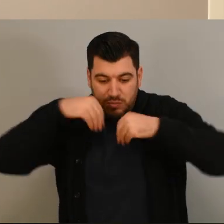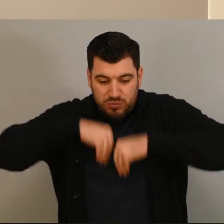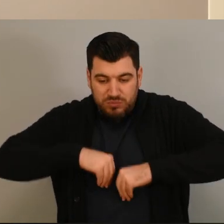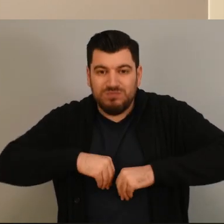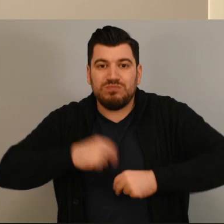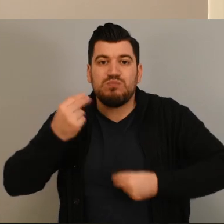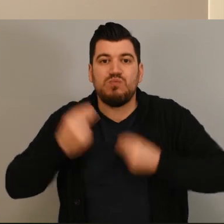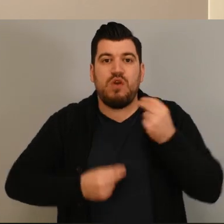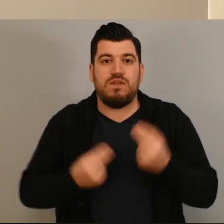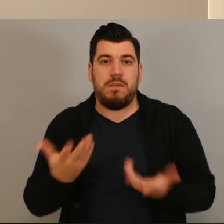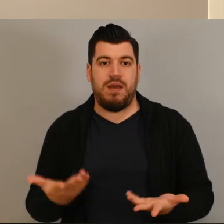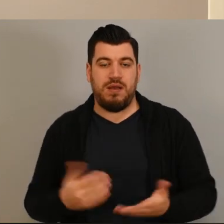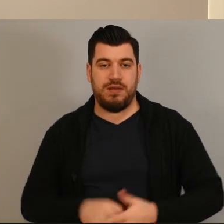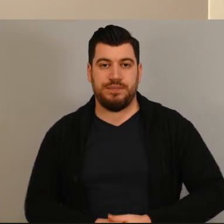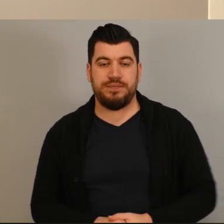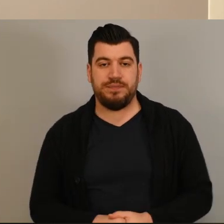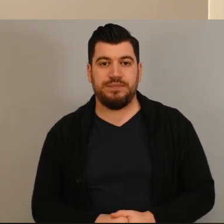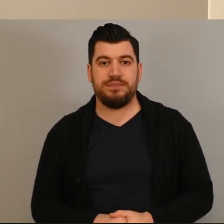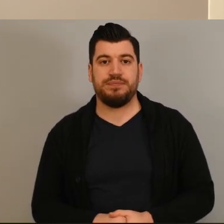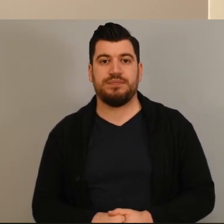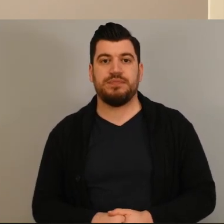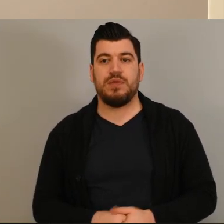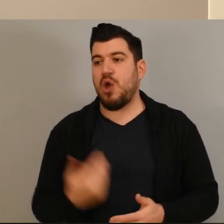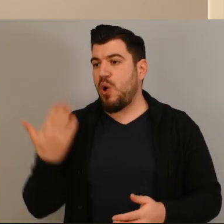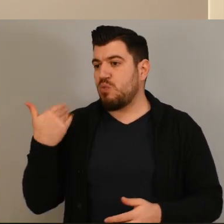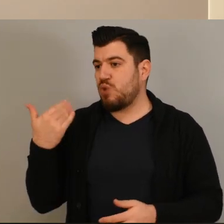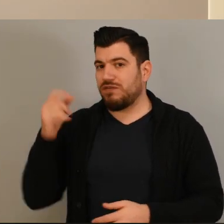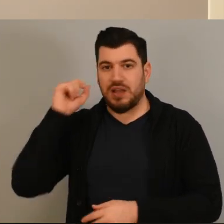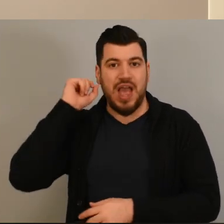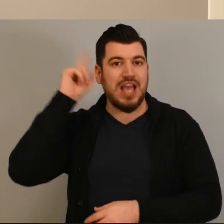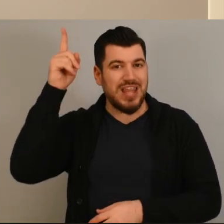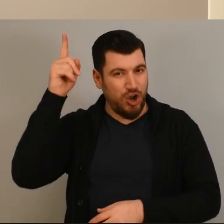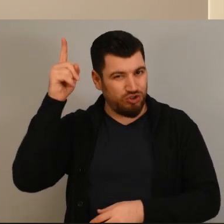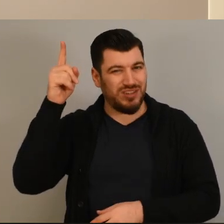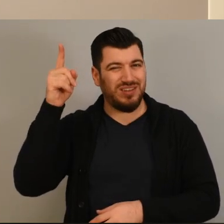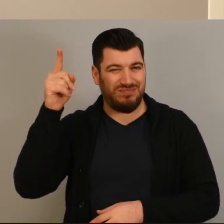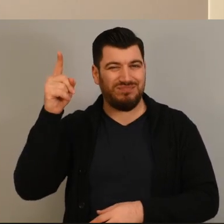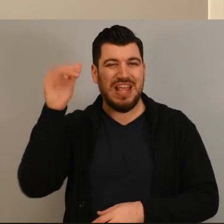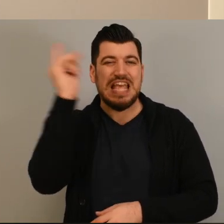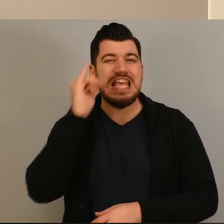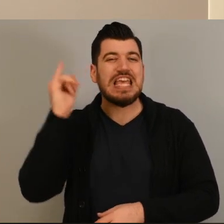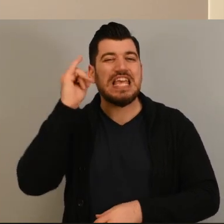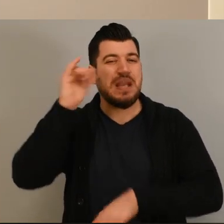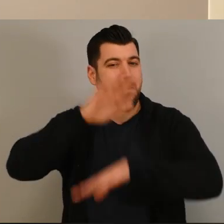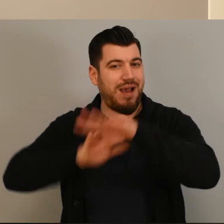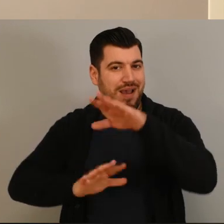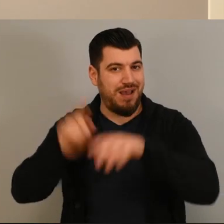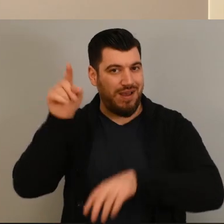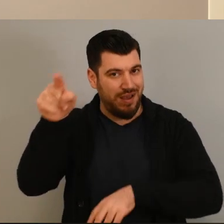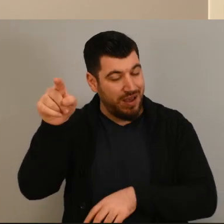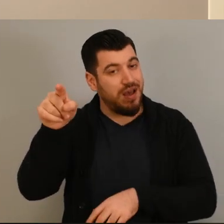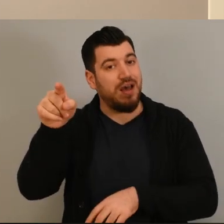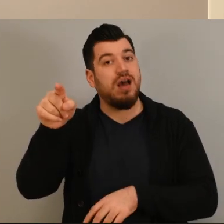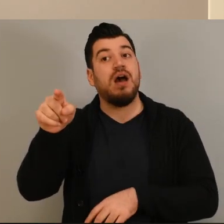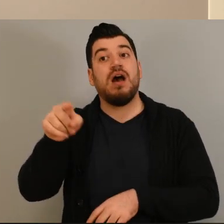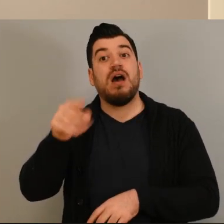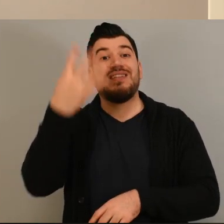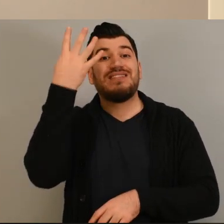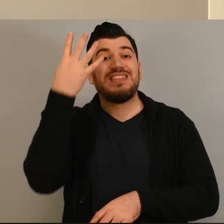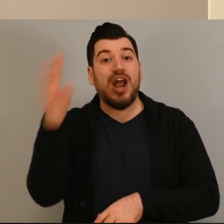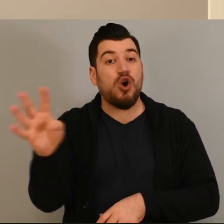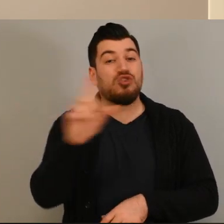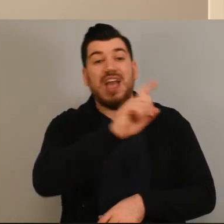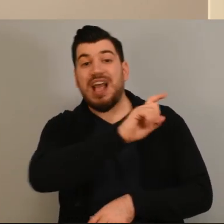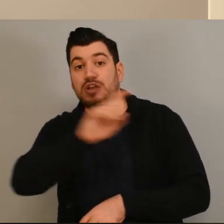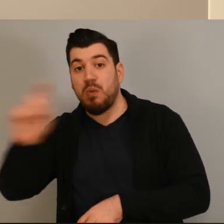αναπηρίας αυτό που τους συμβαίνει. Πρόσφατη εκδήλωση του Ιδρύματος Νιάρχος, αλλάζοντας θέμα,